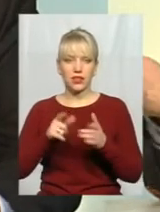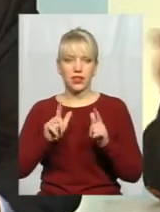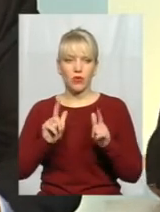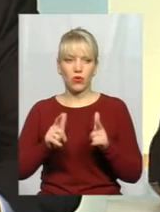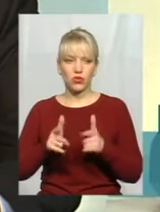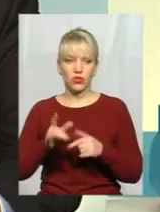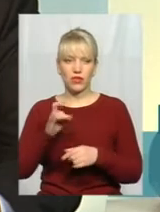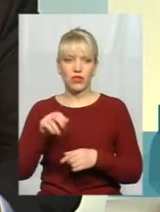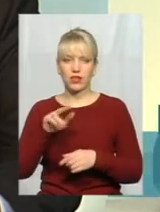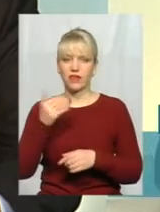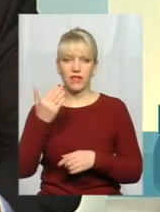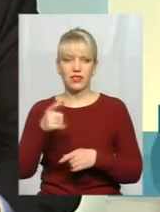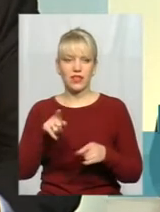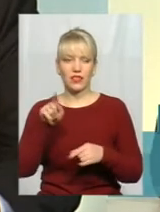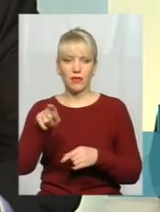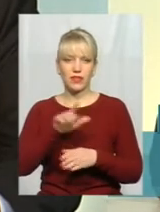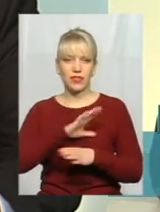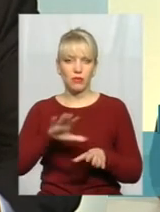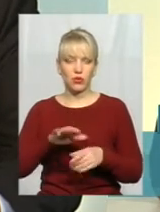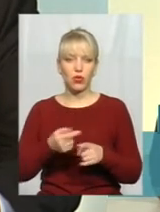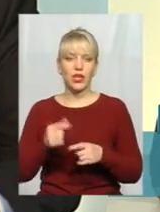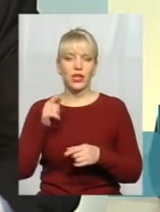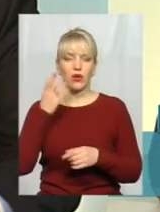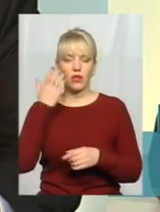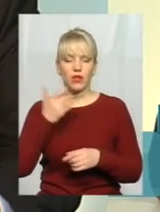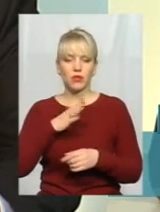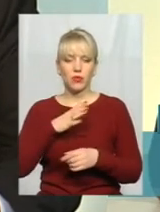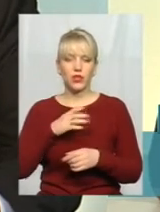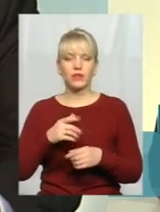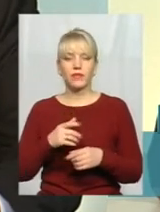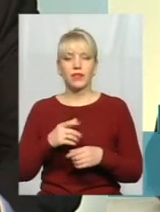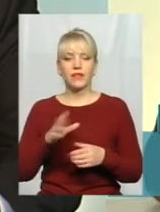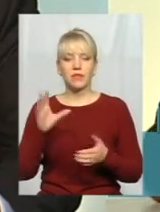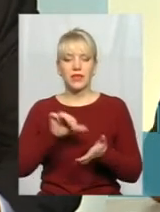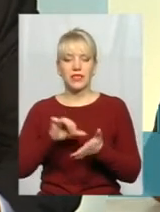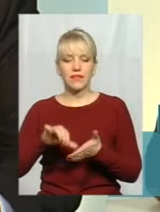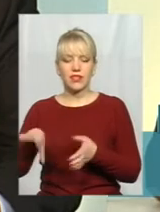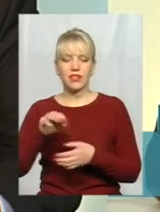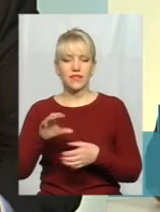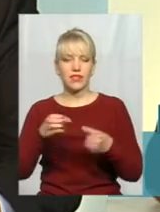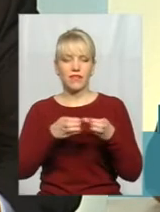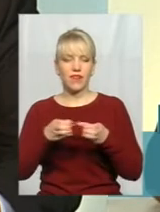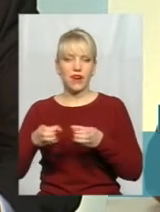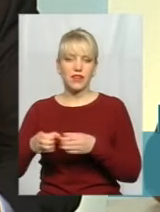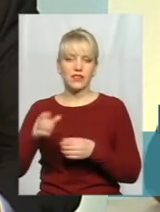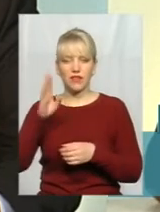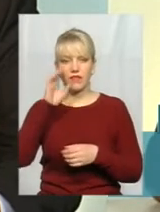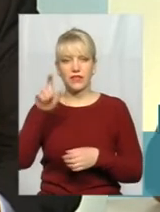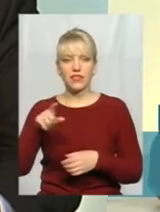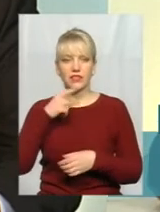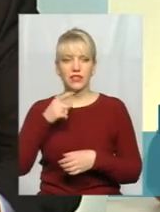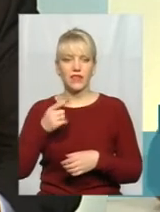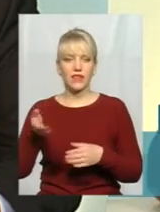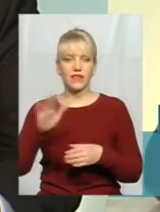от, вас там не було, це коли були представники всіх фракцій, саме він сказав, що давайте, ми ці